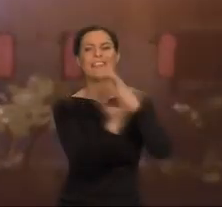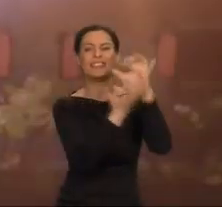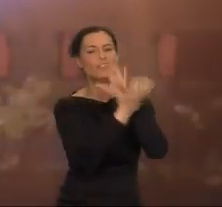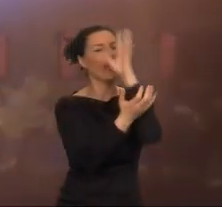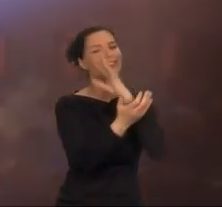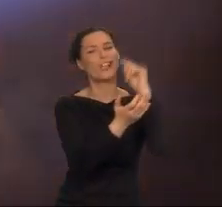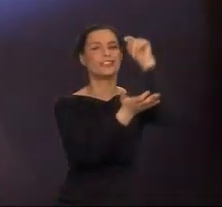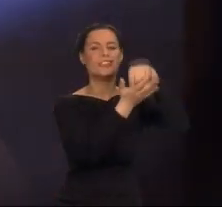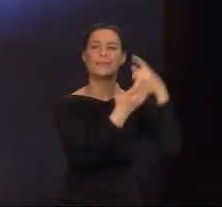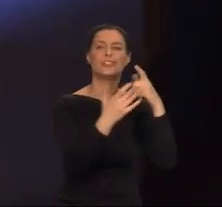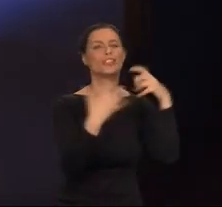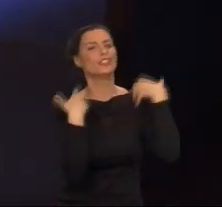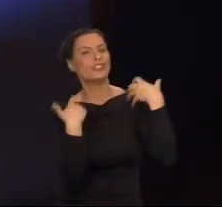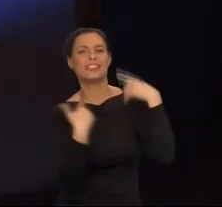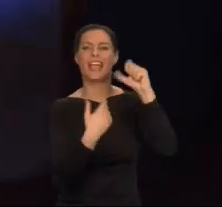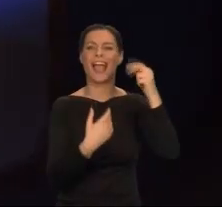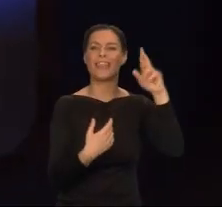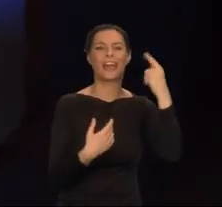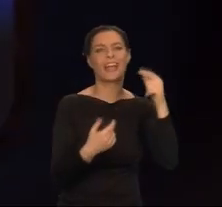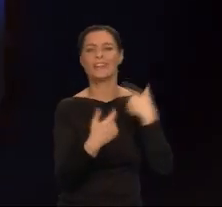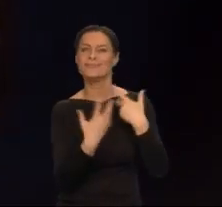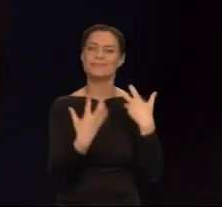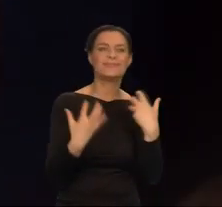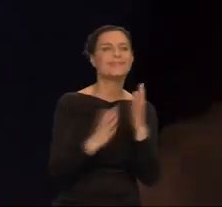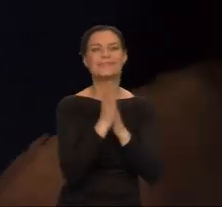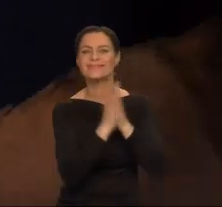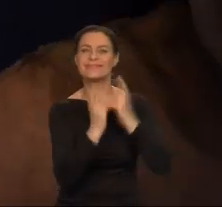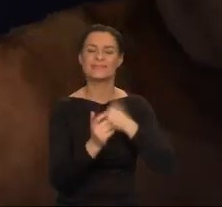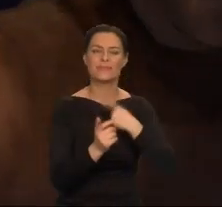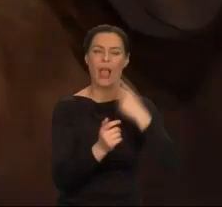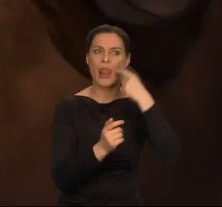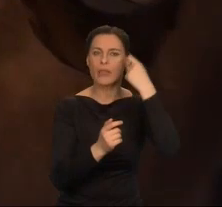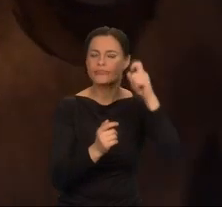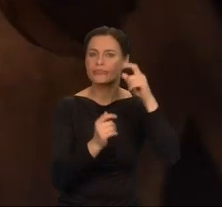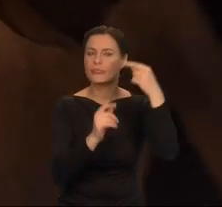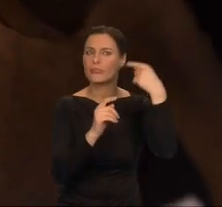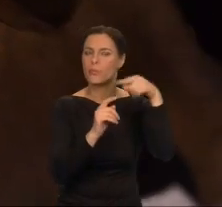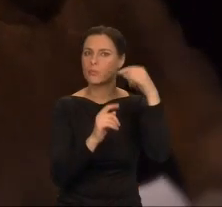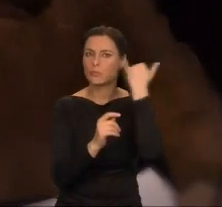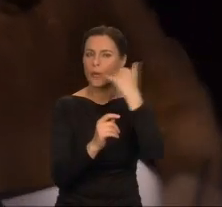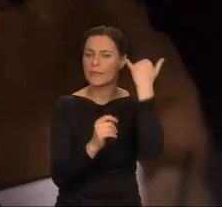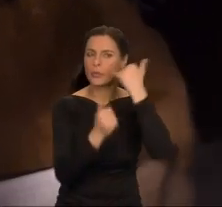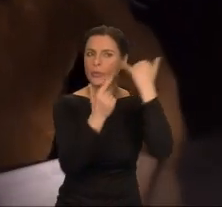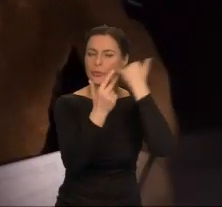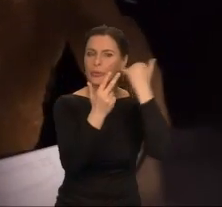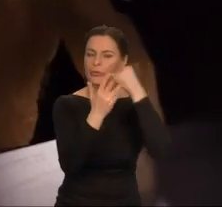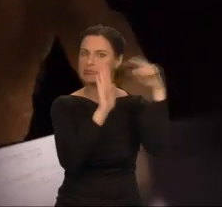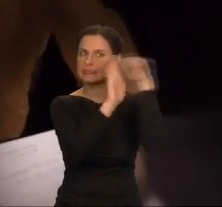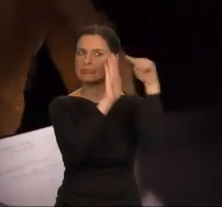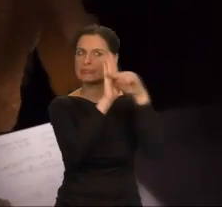Anarchistyczne społeczeństwo nas pociąga, ale szybko dostrzegamy jego wady, które ograniczają wolność jednostki.